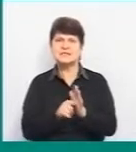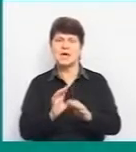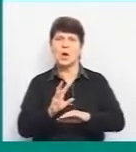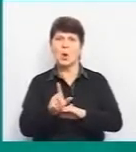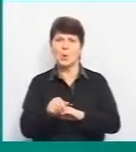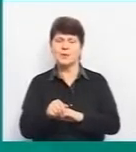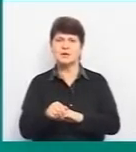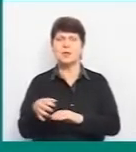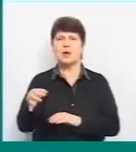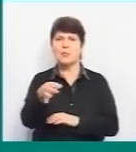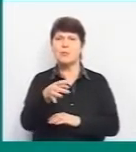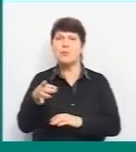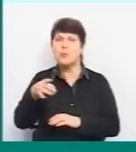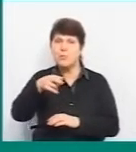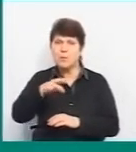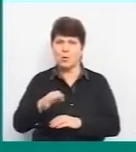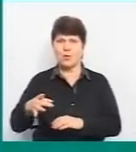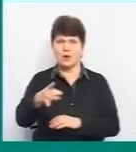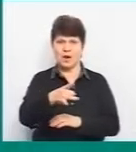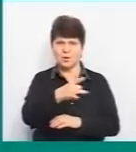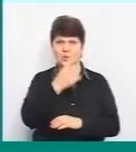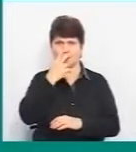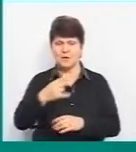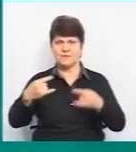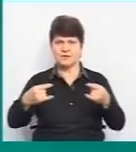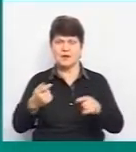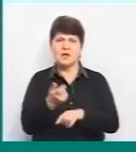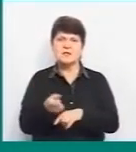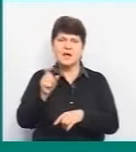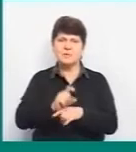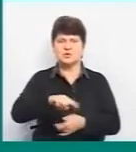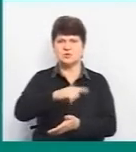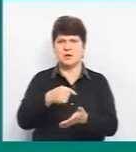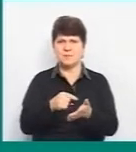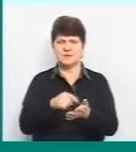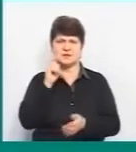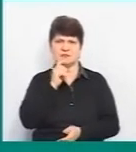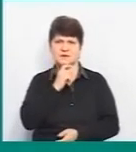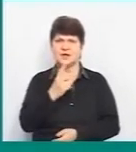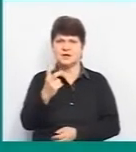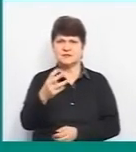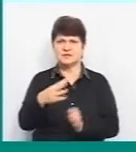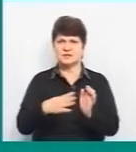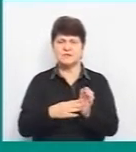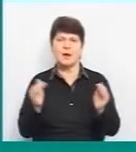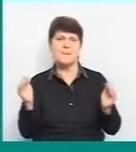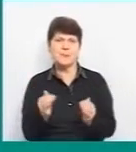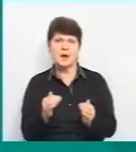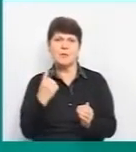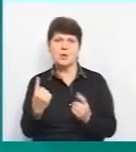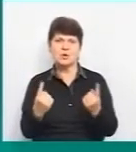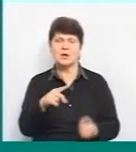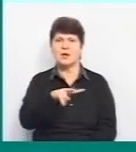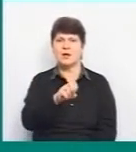районах, ви зараз бачите на екрані. Найбільше випадків зареєстровано в місті Вінниці – 239, найменше по одному у